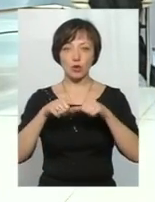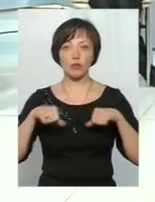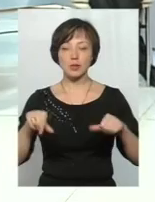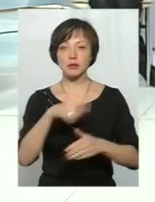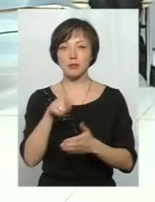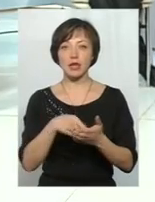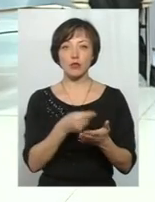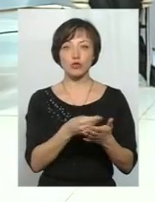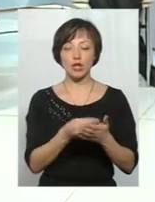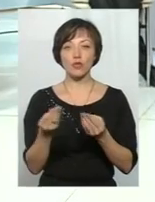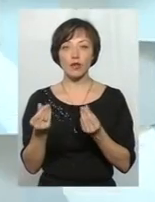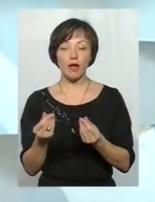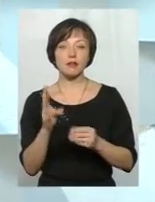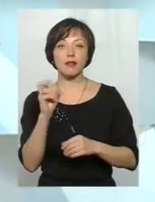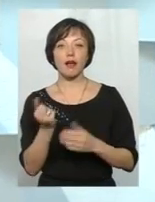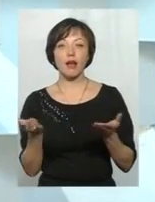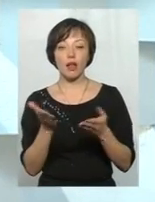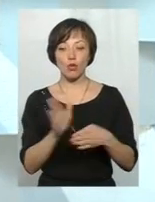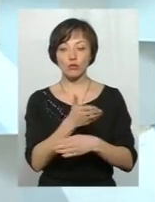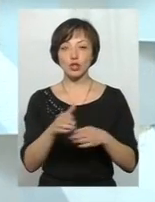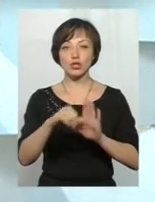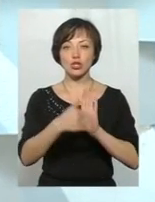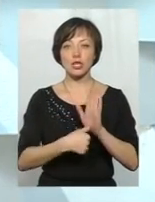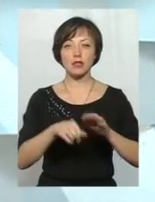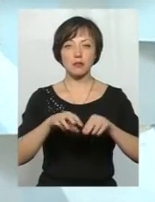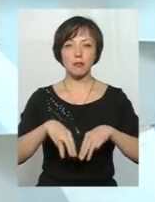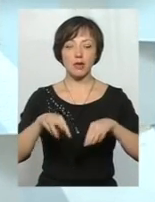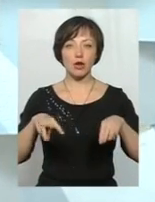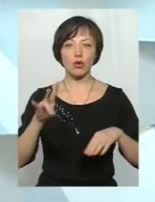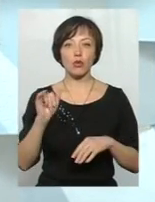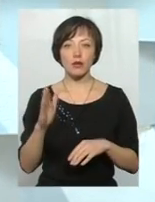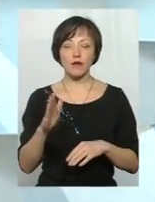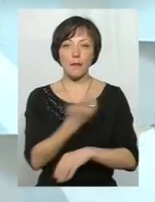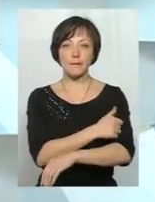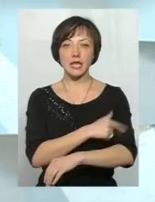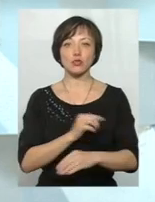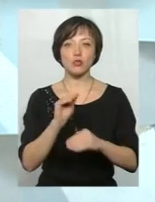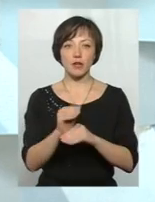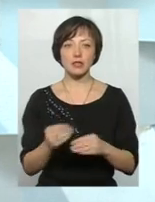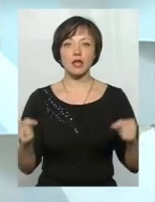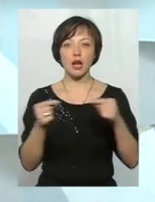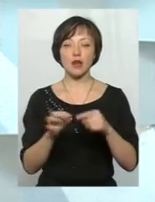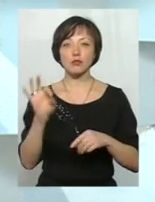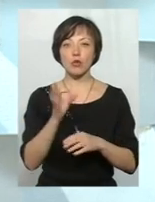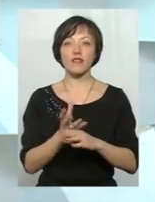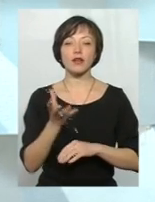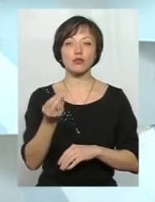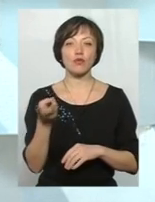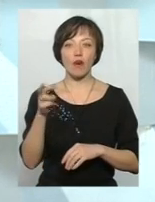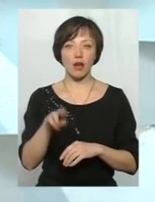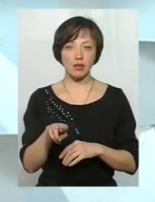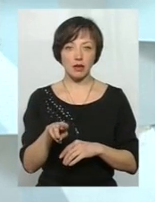питань бюджету та фінансів, на якій розподілено 16 мільйонів медичної субвенції, якраз щодо фінансування